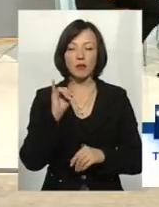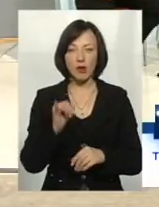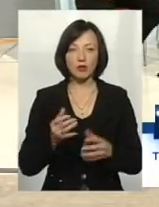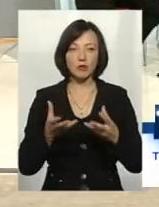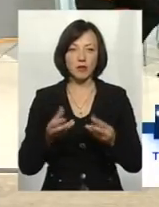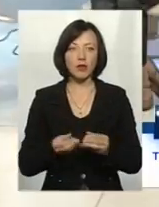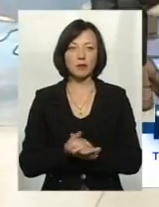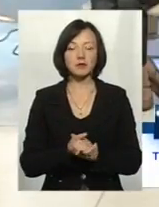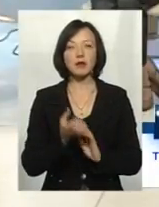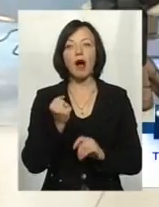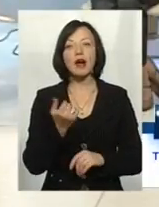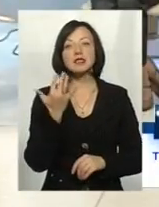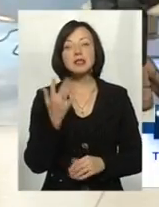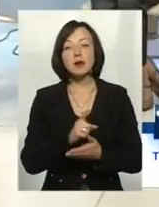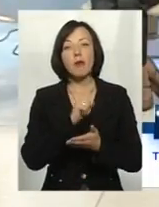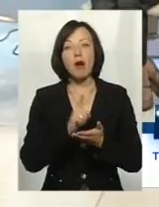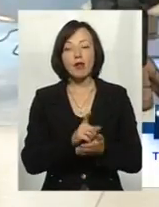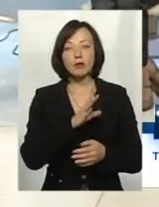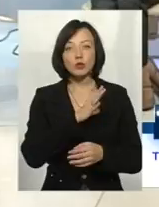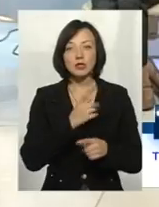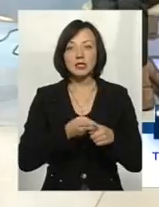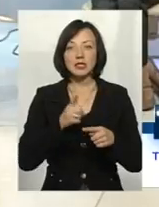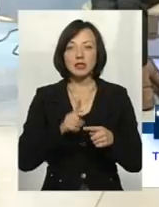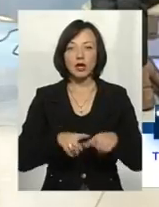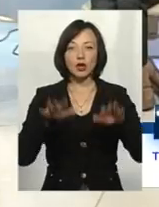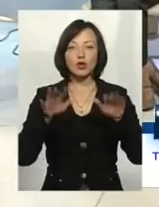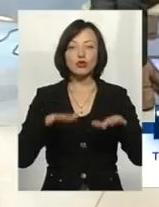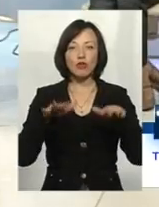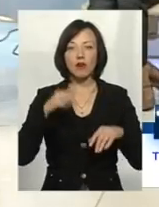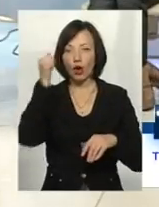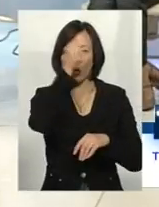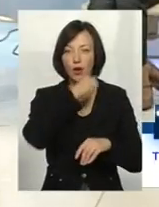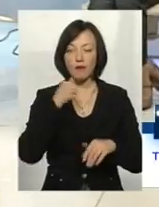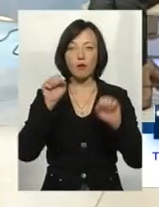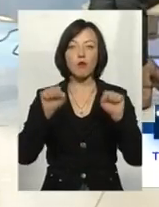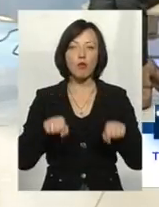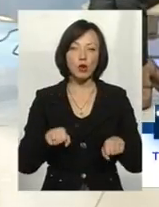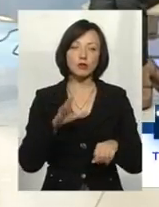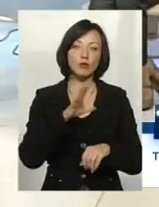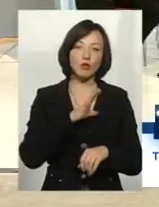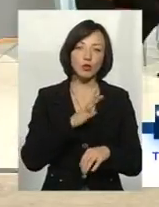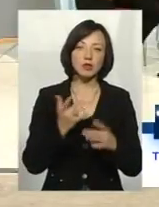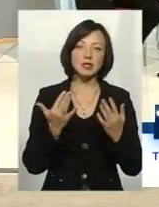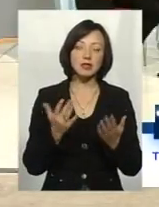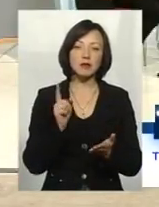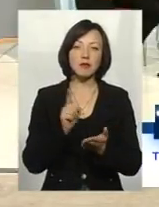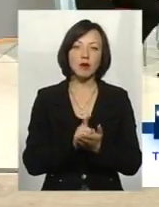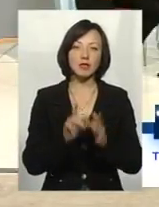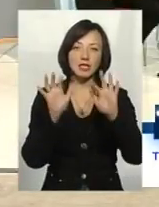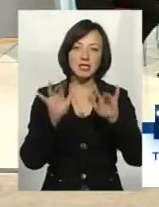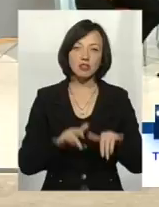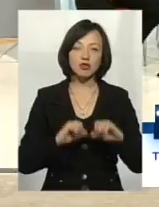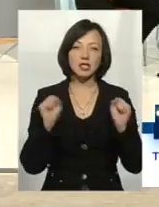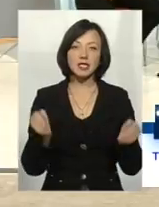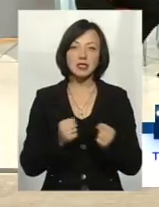чином. А скільки мало би бути отих дощових років, щоб можна було, принаймні, скільки тих має бути сніжних